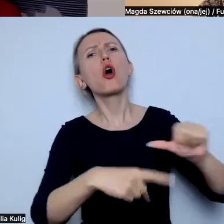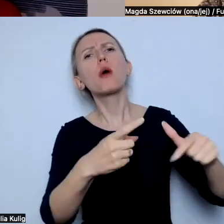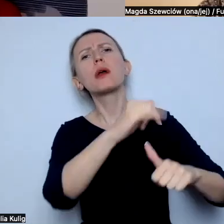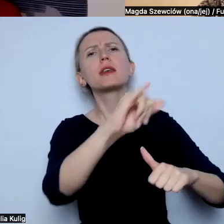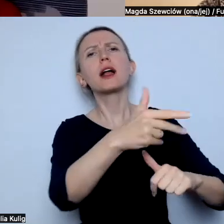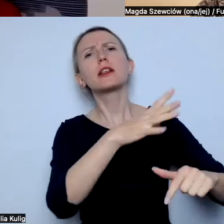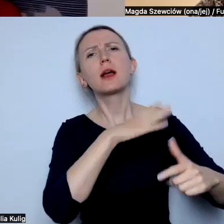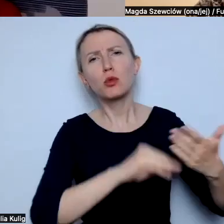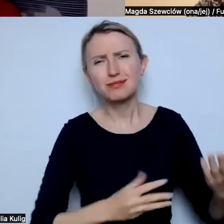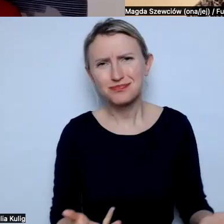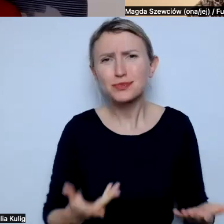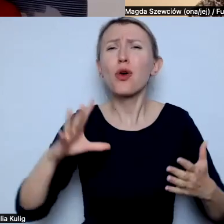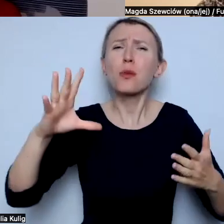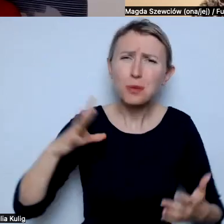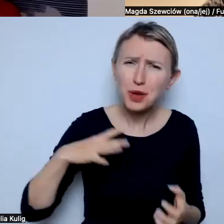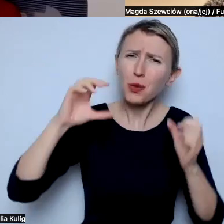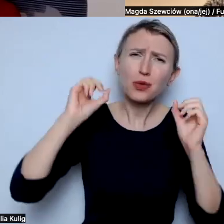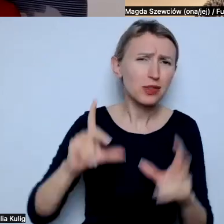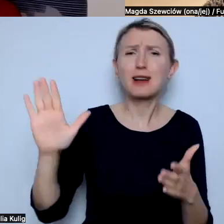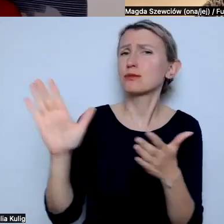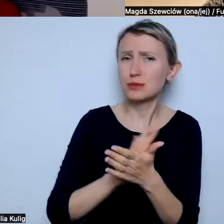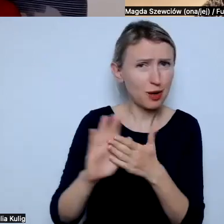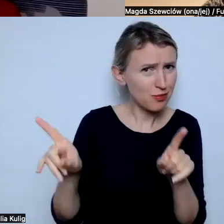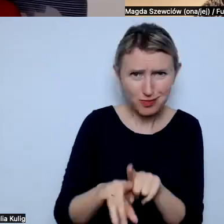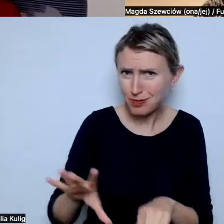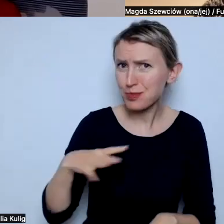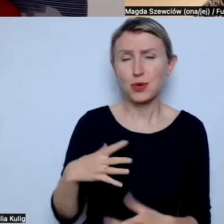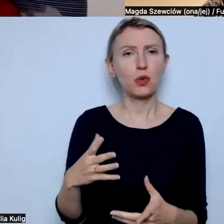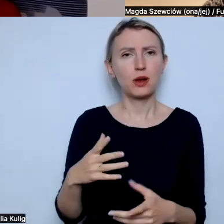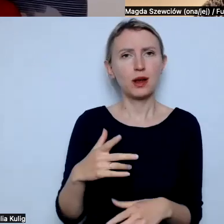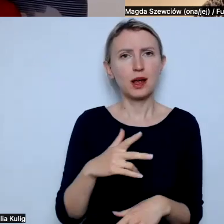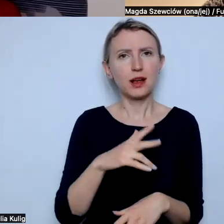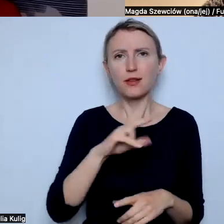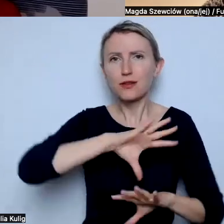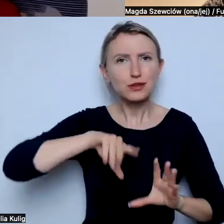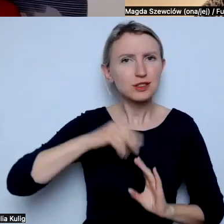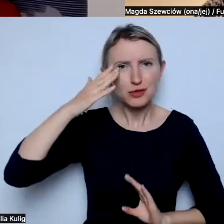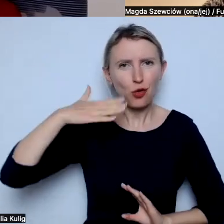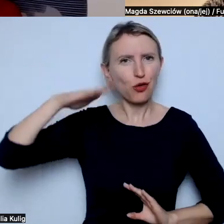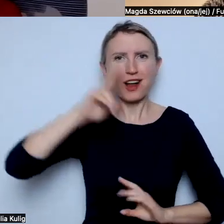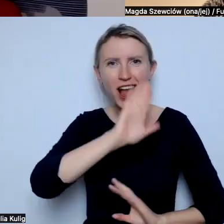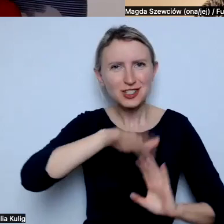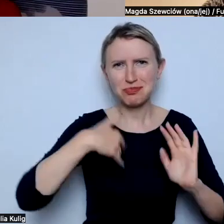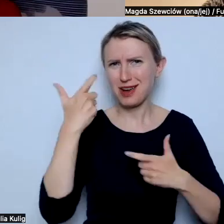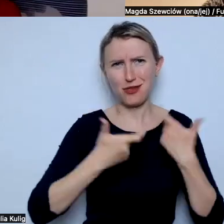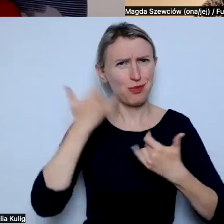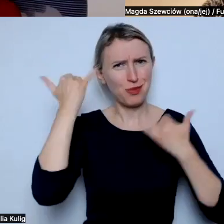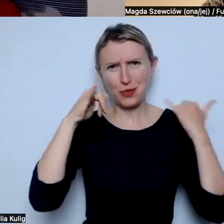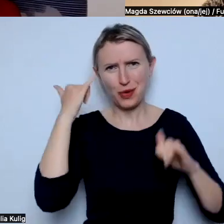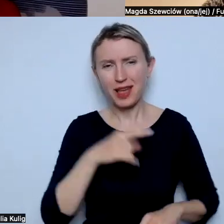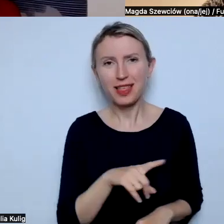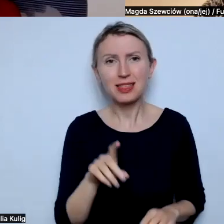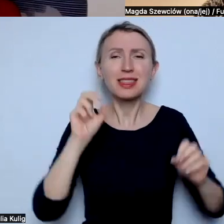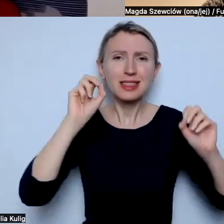napisała coś. No napisałam i przeprosiłam. Jakby wszyscy dojrzewamy, wszyscy popełniamy błędy. Oczywiście,